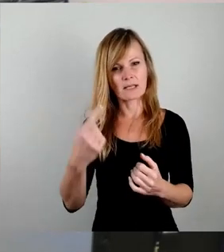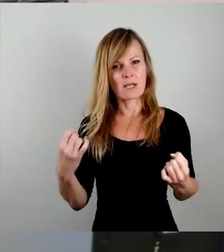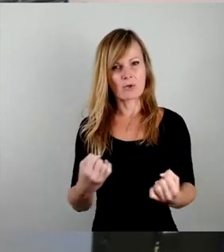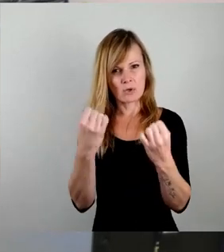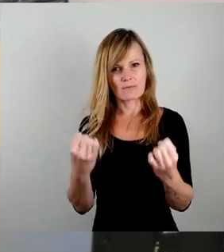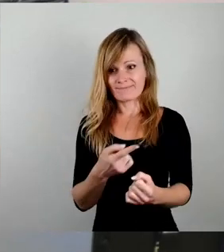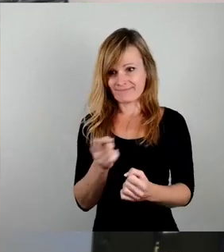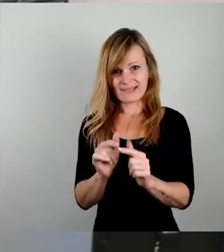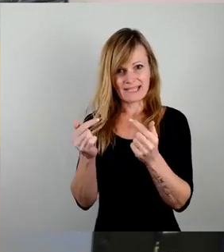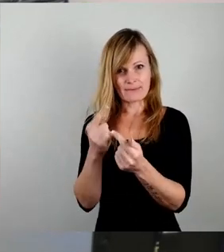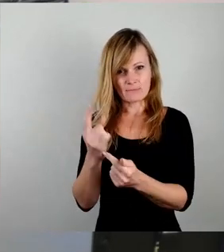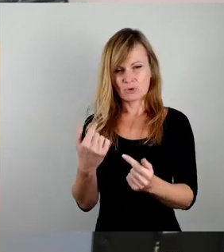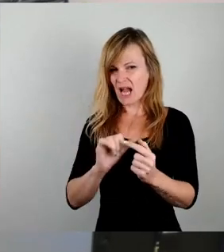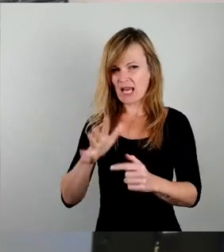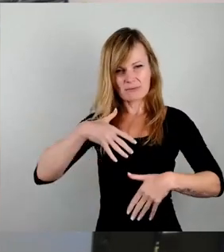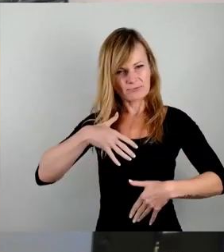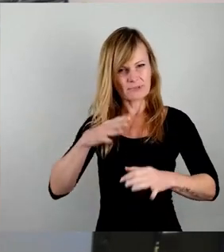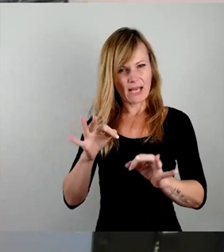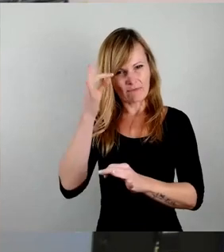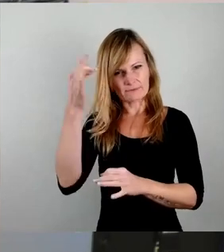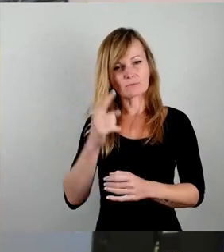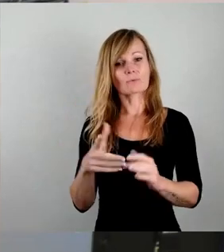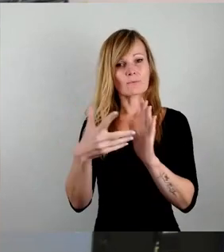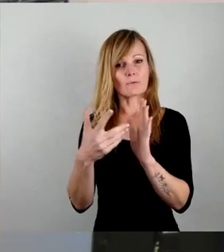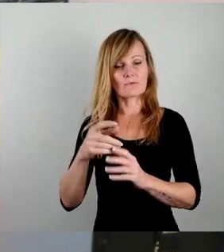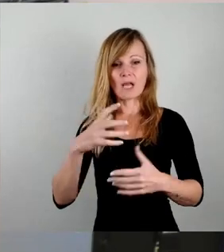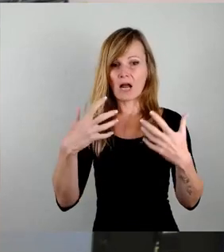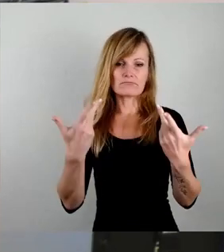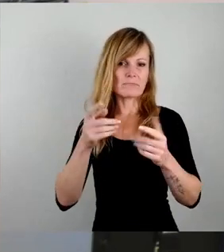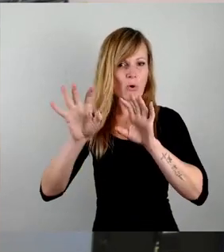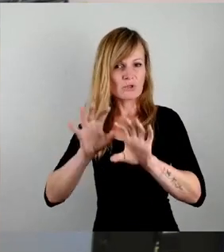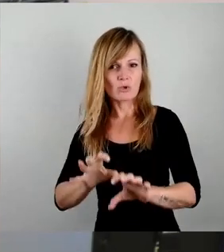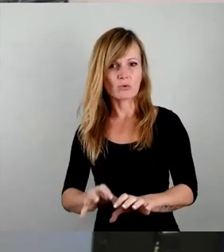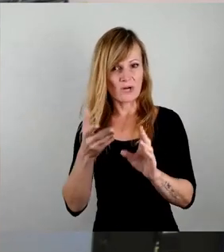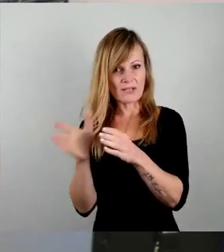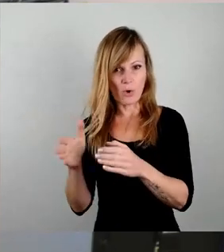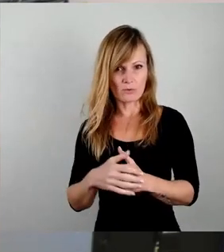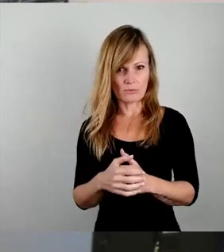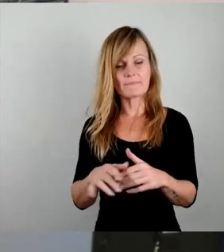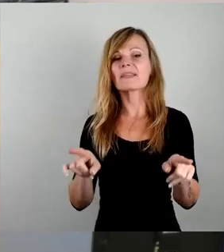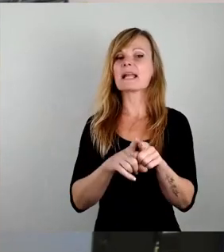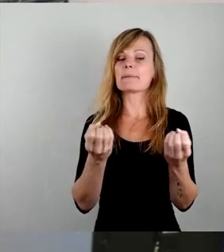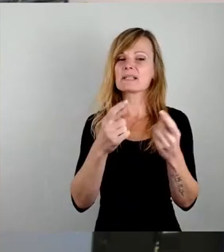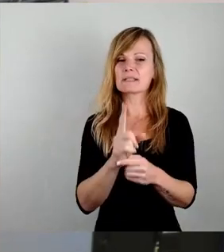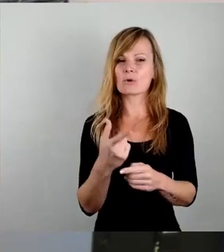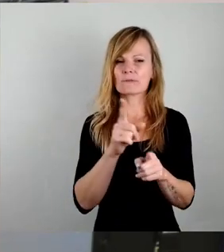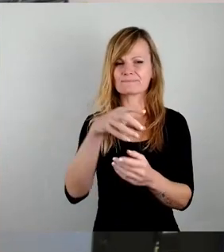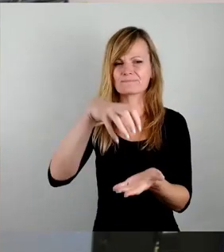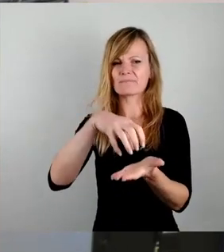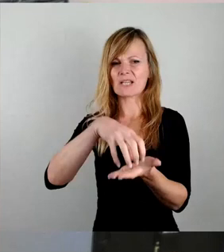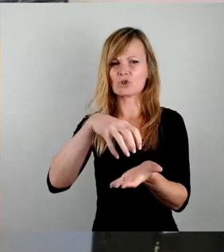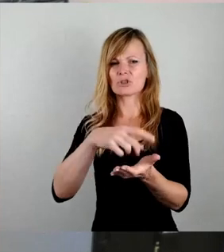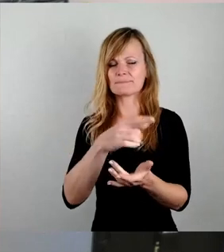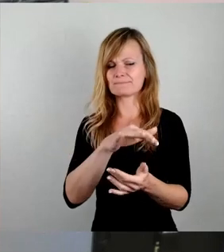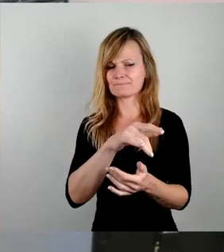zweitens wird auf diese Weise geprüft, ob die Ausrüstung noch in Ordnung ist. Das Gleiche passiert zum Beispiel auch bei diesen städtischen Sperren dort beim